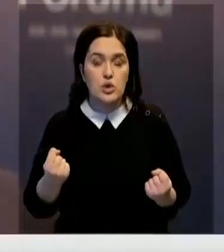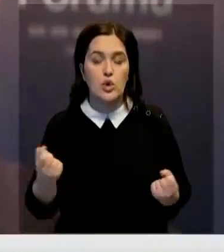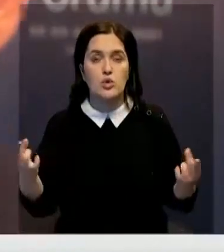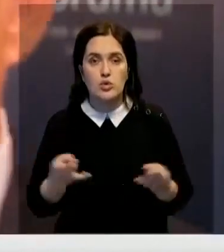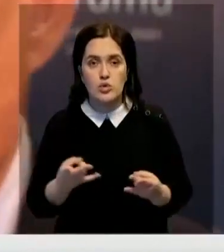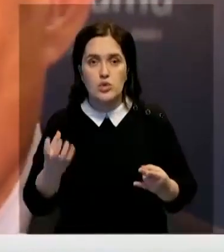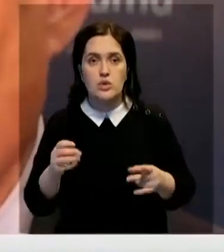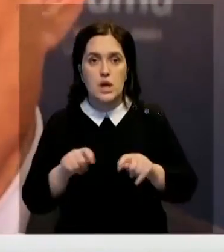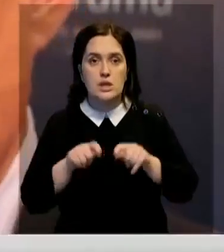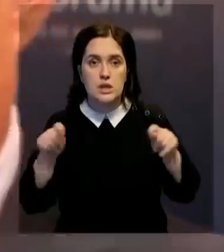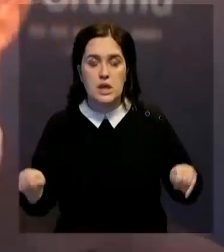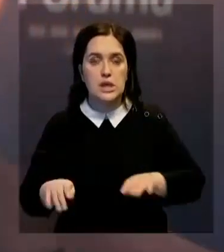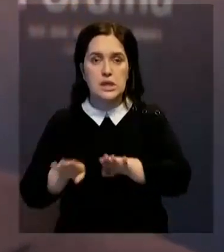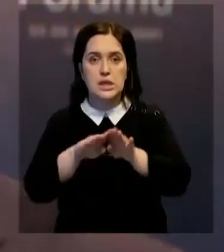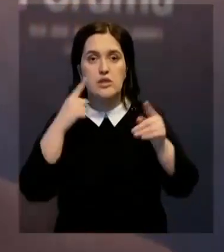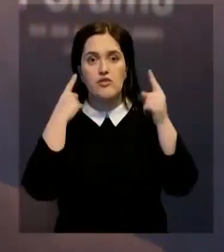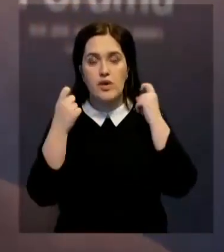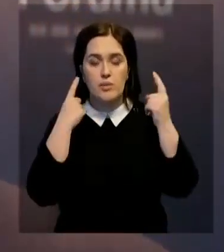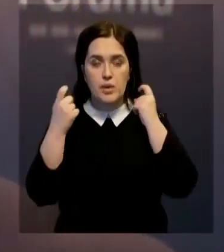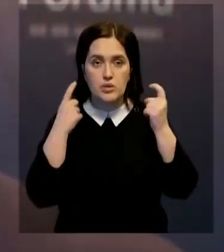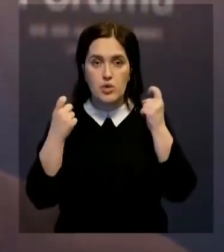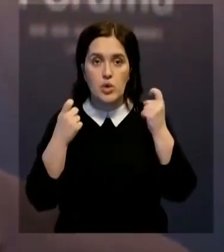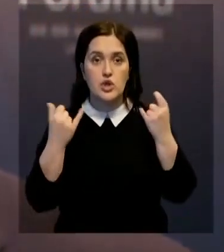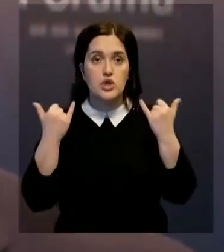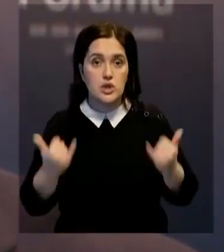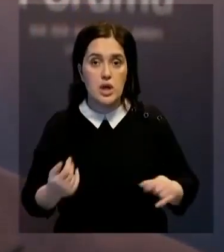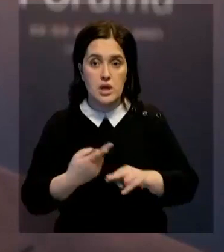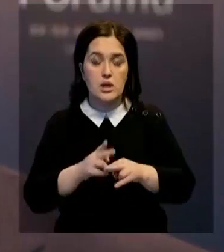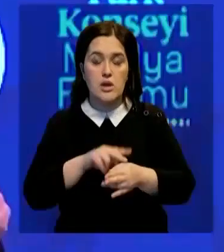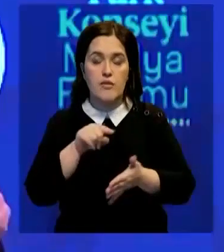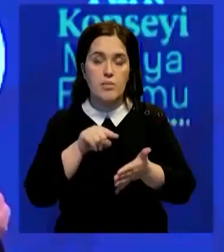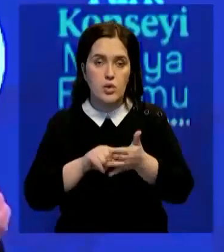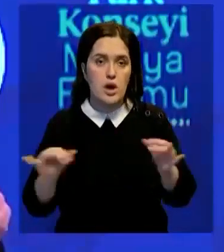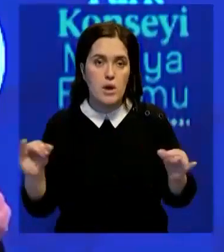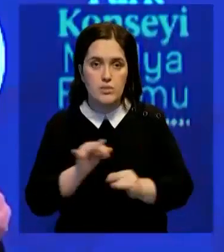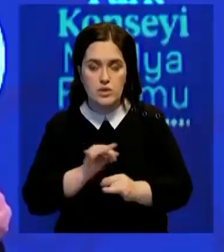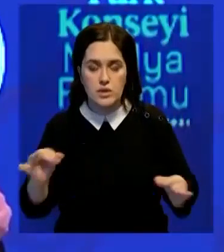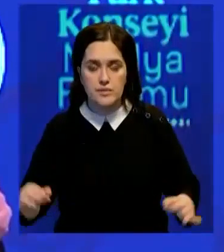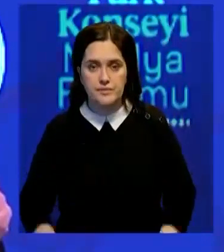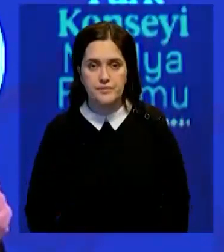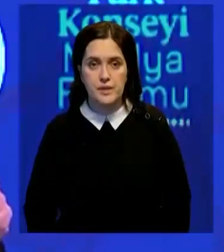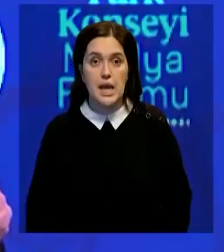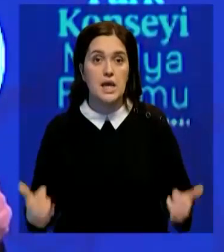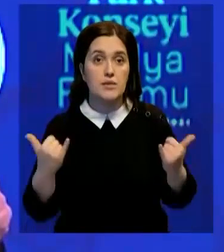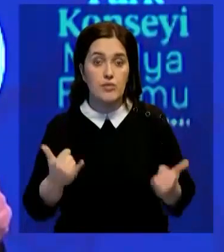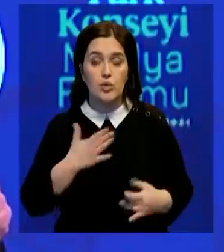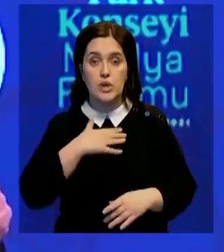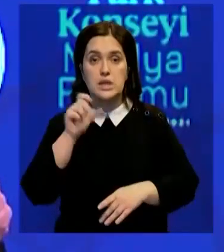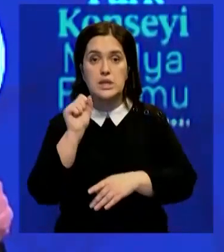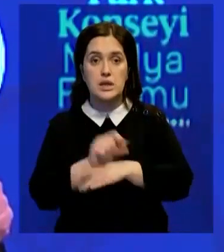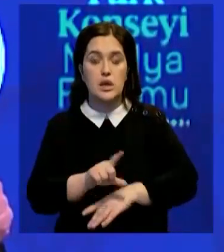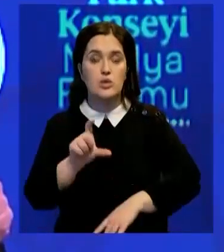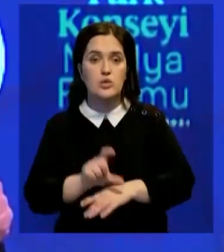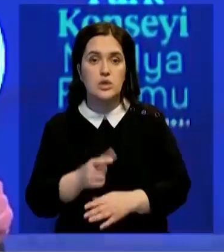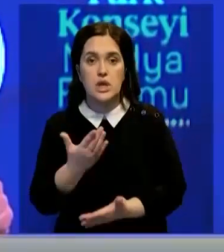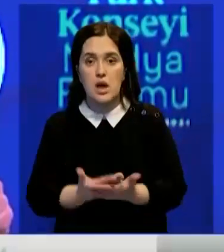еще создать единое информационное пространство. Сейчас эти вопросы обсуждаются. Сегодня наша задача как Тюркского